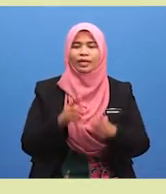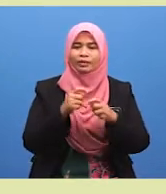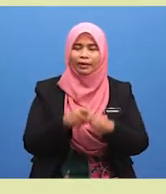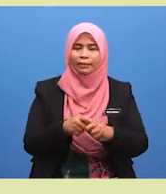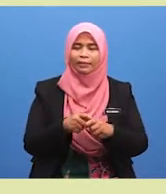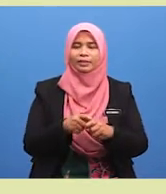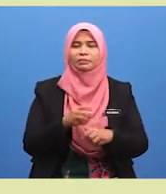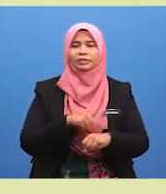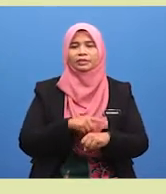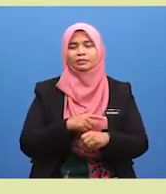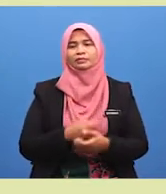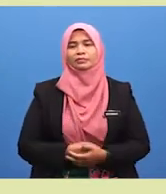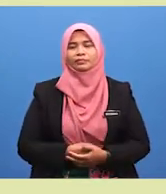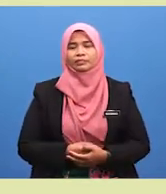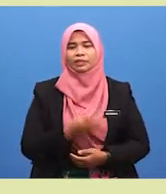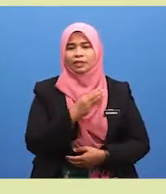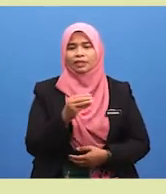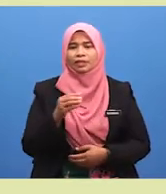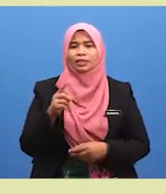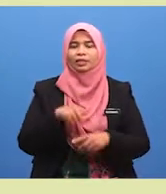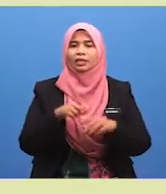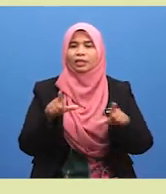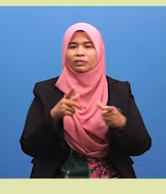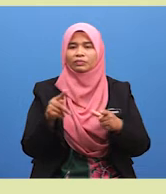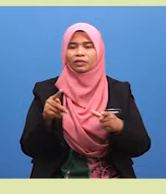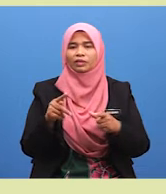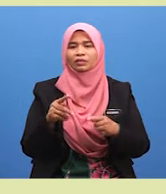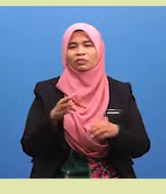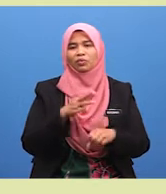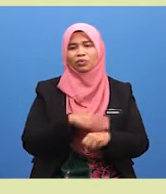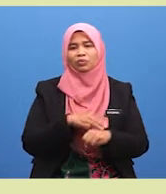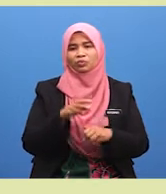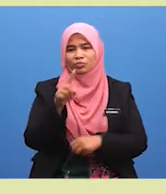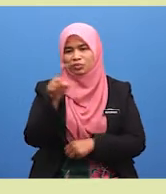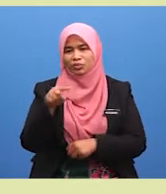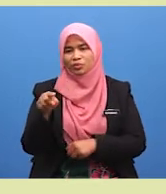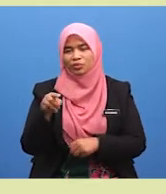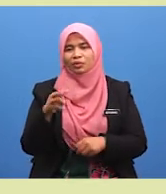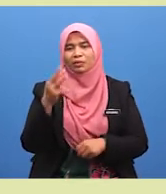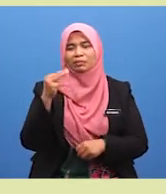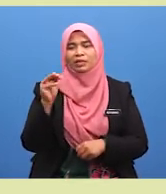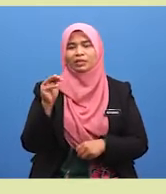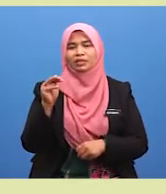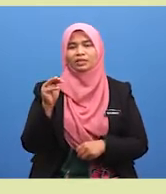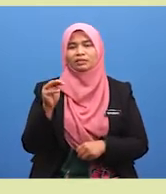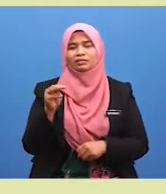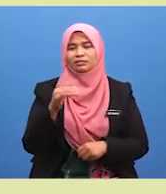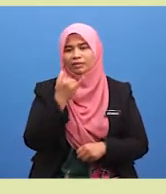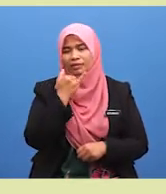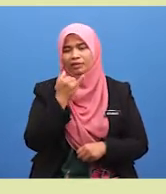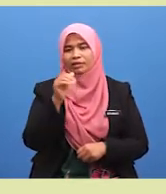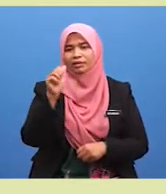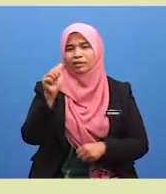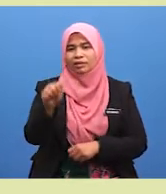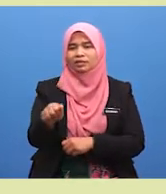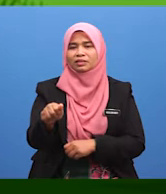tepat dan dia lakukan tadi di waktu zuhur. Maka asar sepatutnya